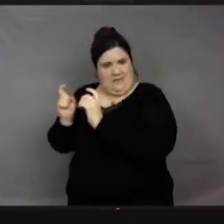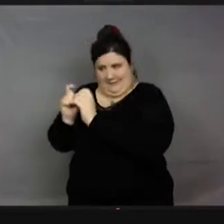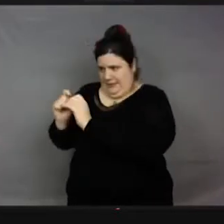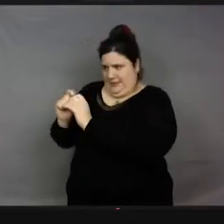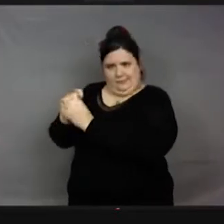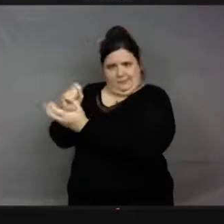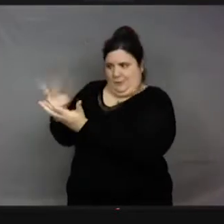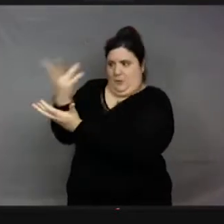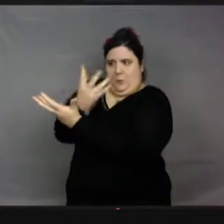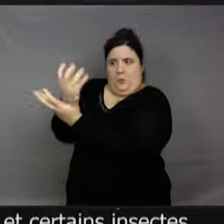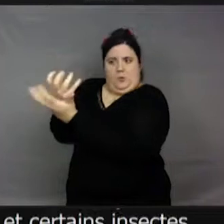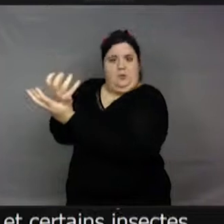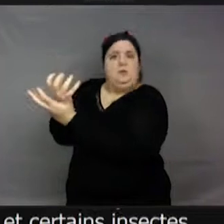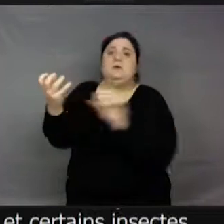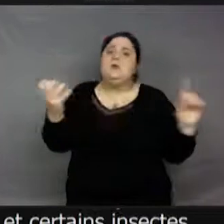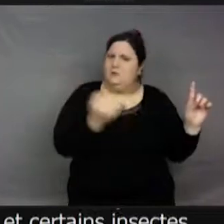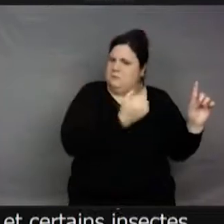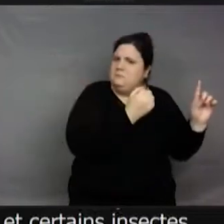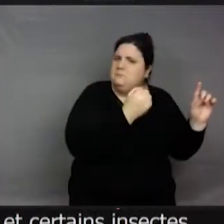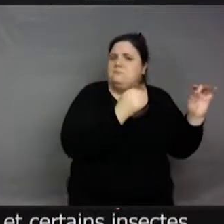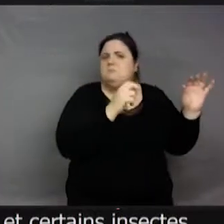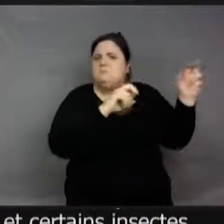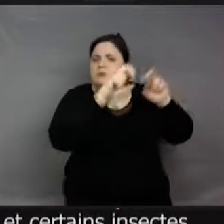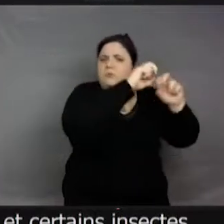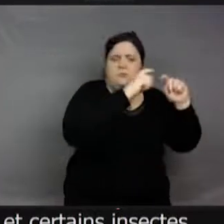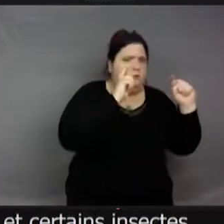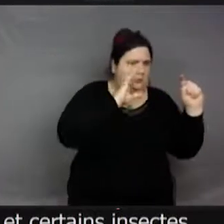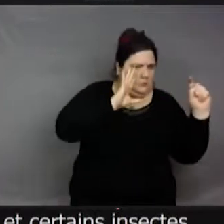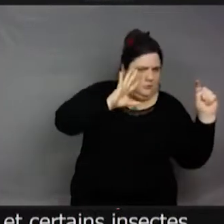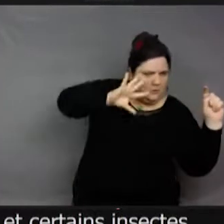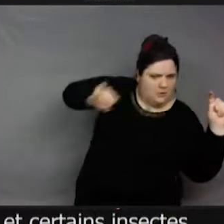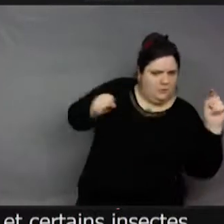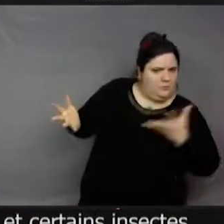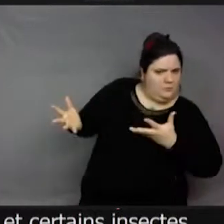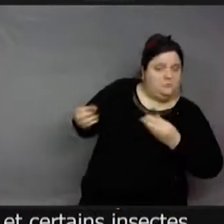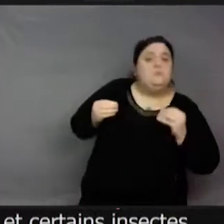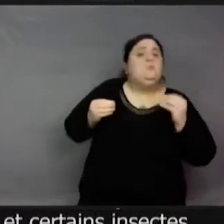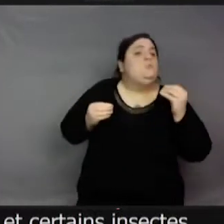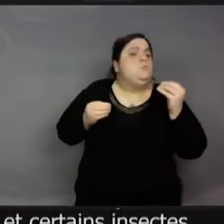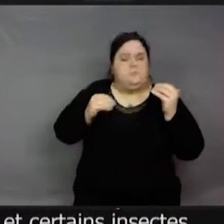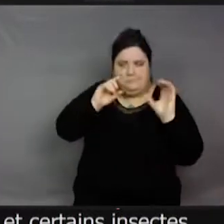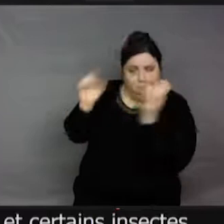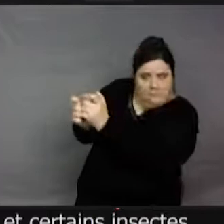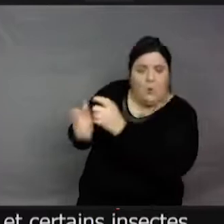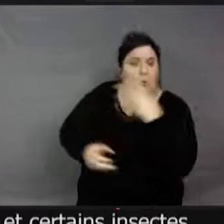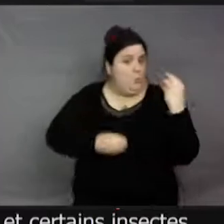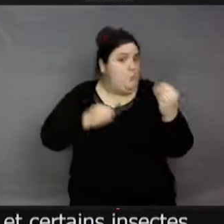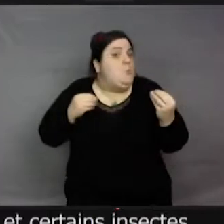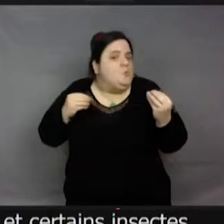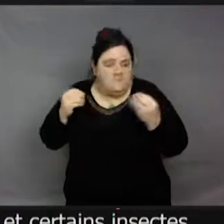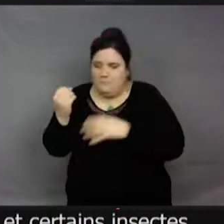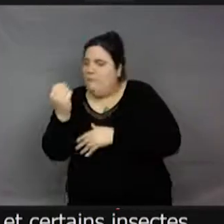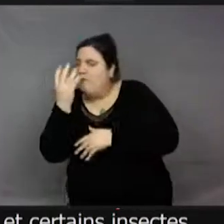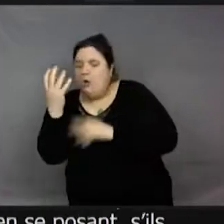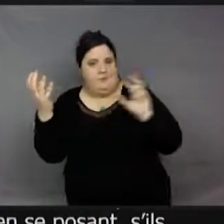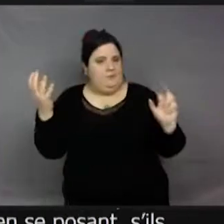de cette fleur ou surtout, en se posant, s'ils reçoivent une toute petite décharge, c'est-à-dire que le